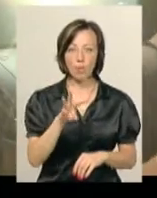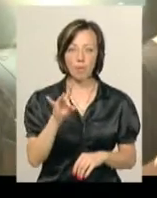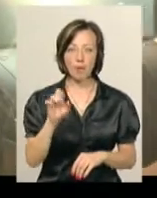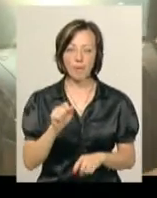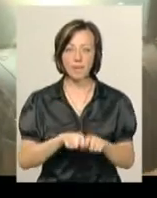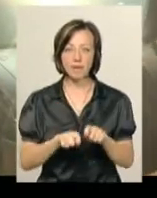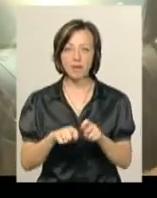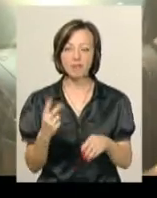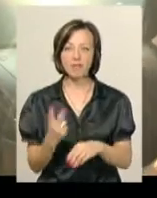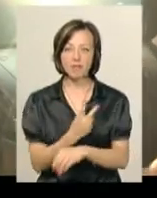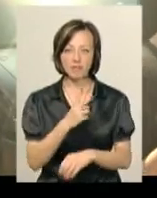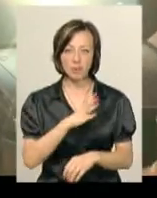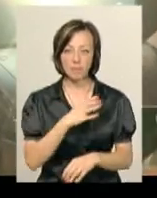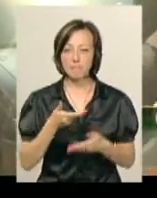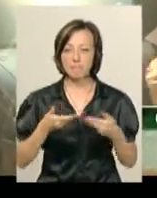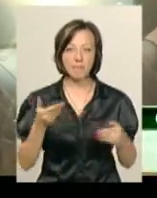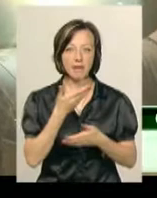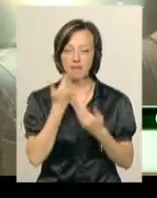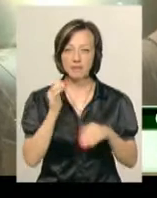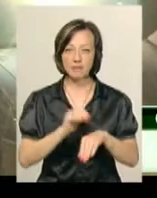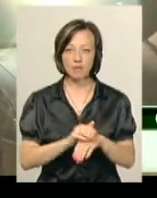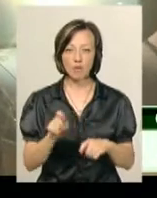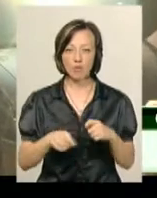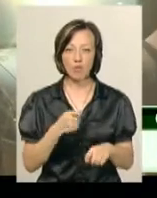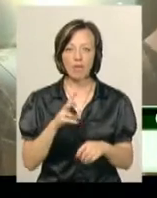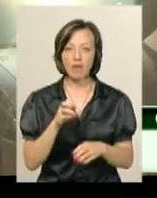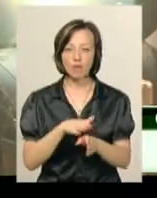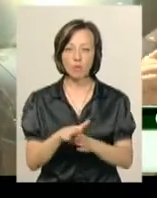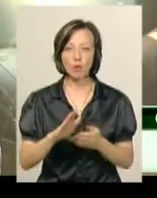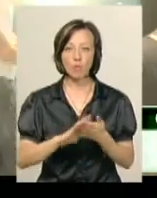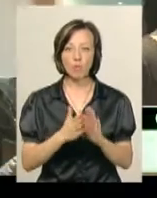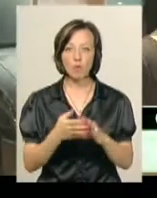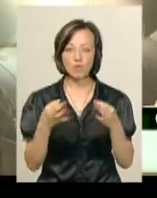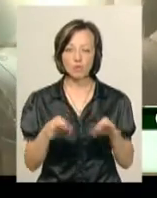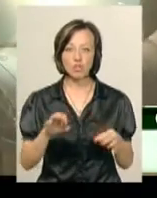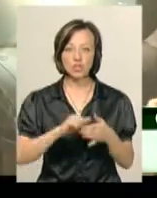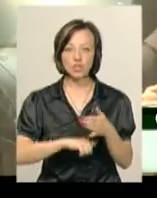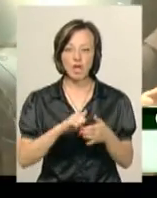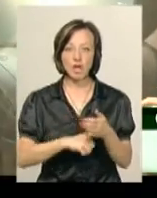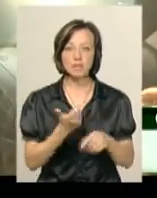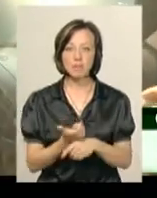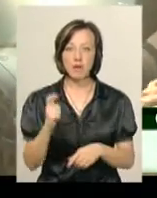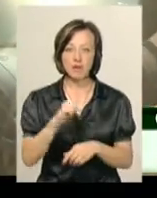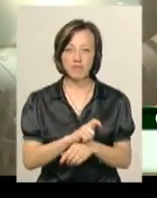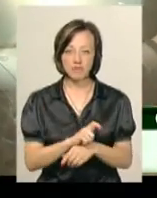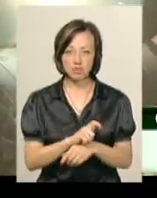Ми не зафіксували порушення щодо невиконання умов дозволу через перевищення